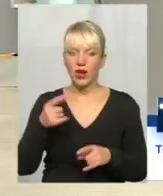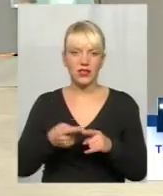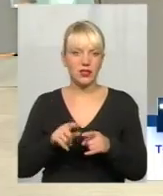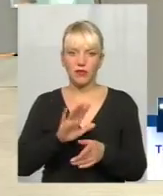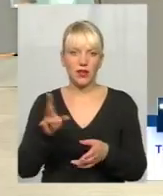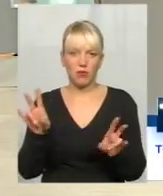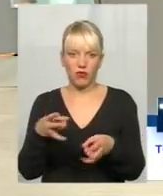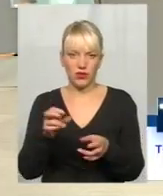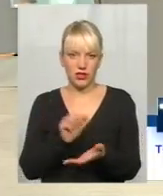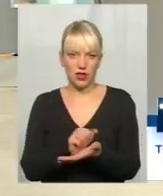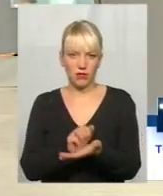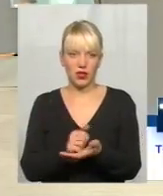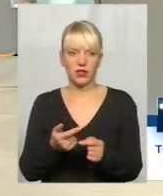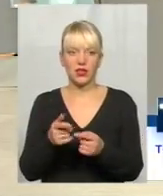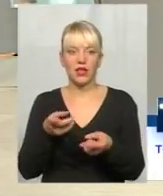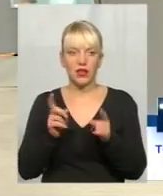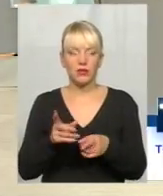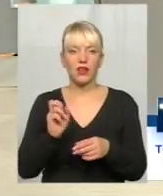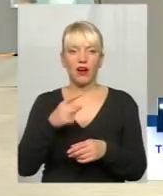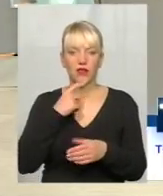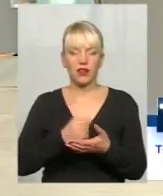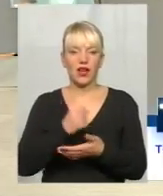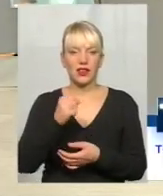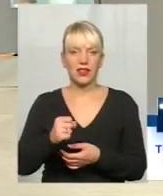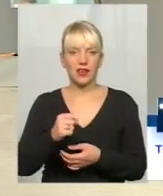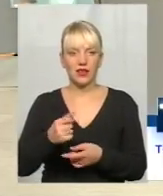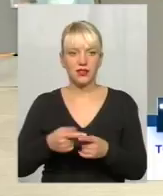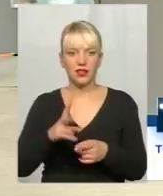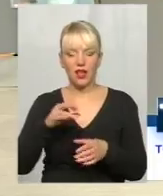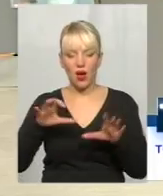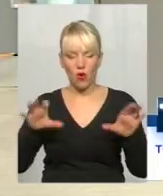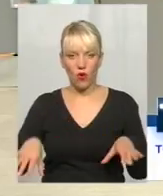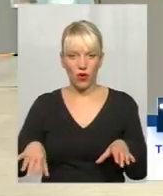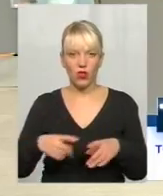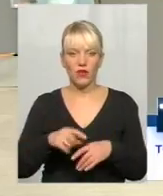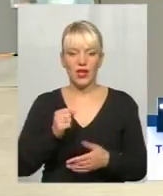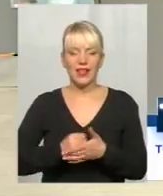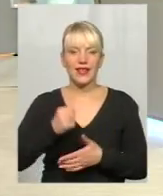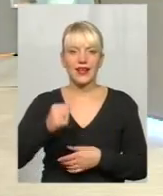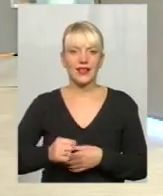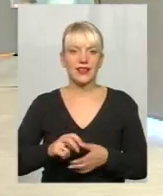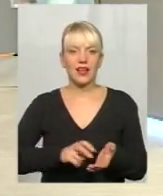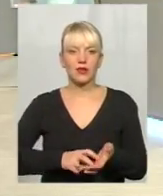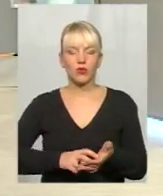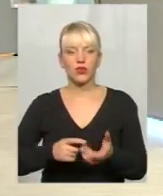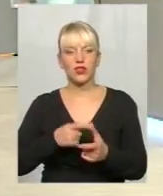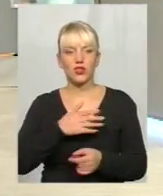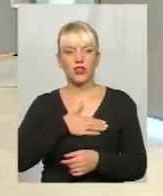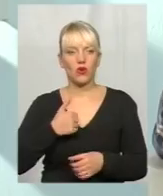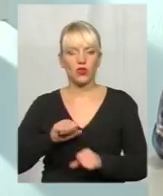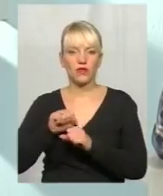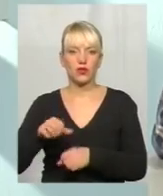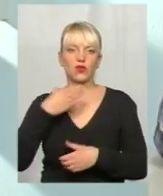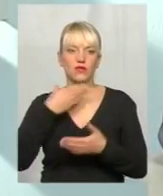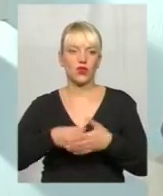про те, що ви зараз говорите. Є от така річ, от як кандидат, бачите, кандидат на голову, так, і кандидат боїться, чи не хоче відстоювати